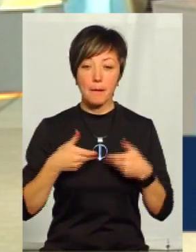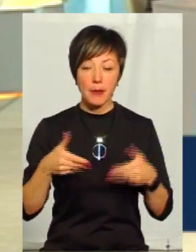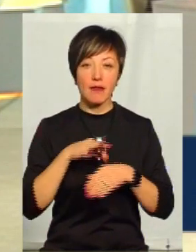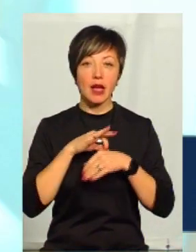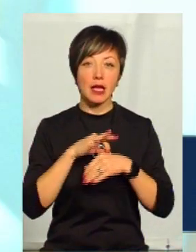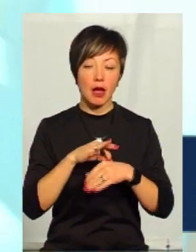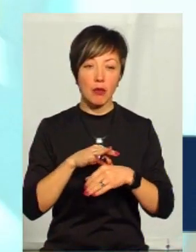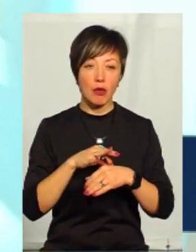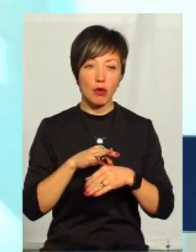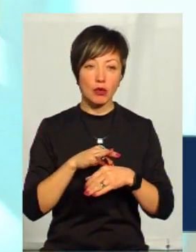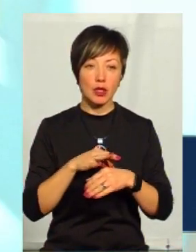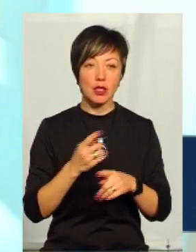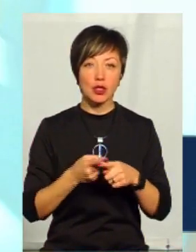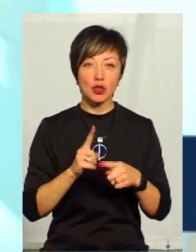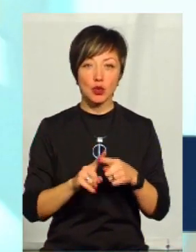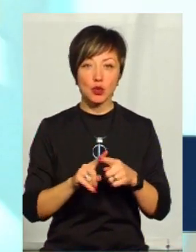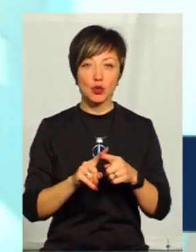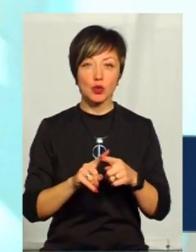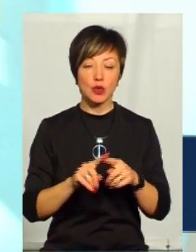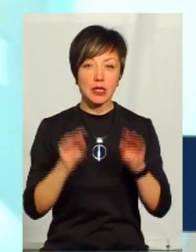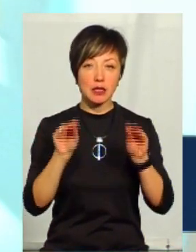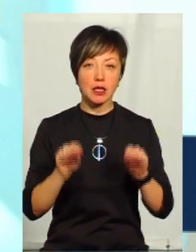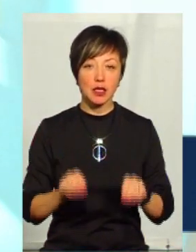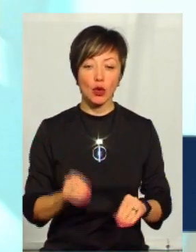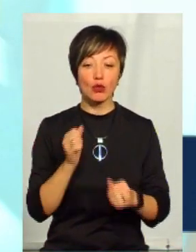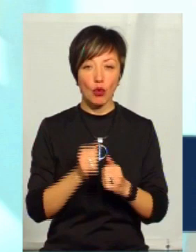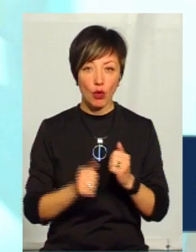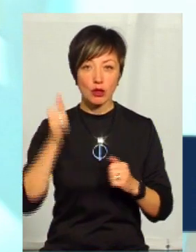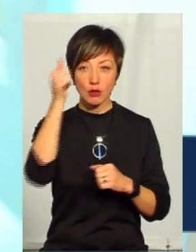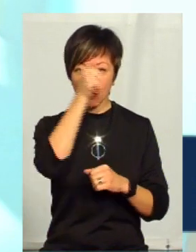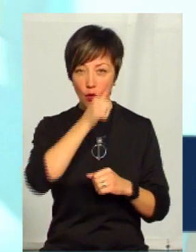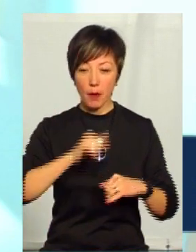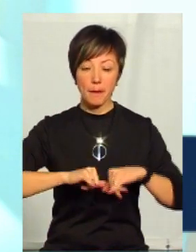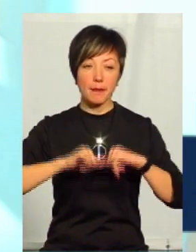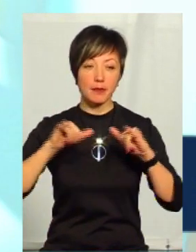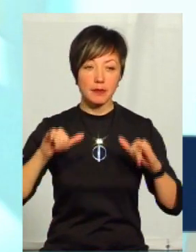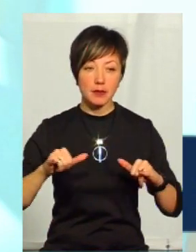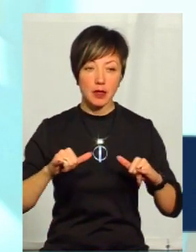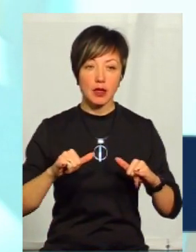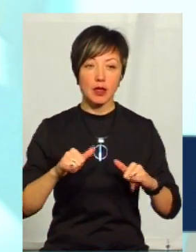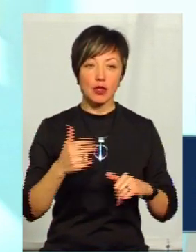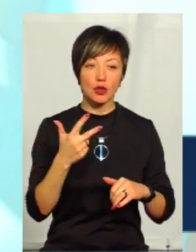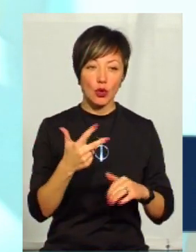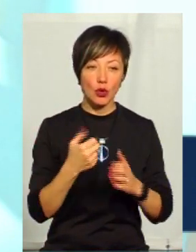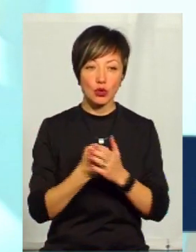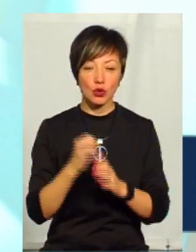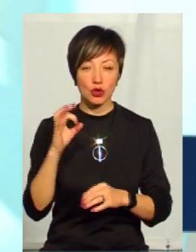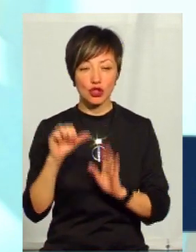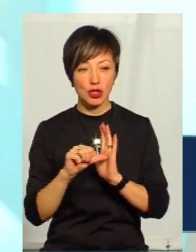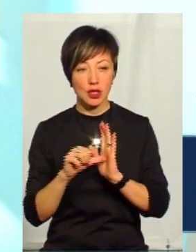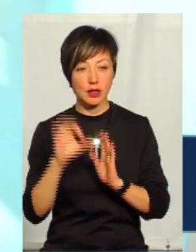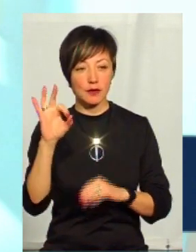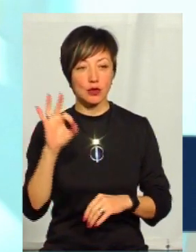ведемо цю статистику. З кожним роком приріст приблизно від 3 до 6%.